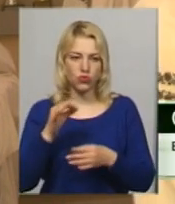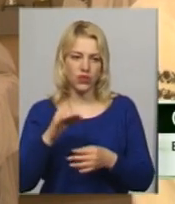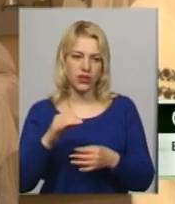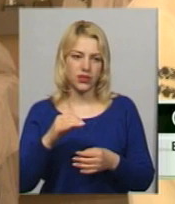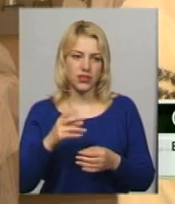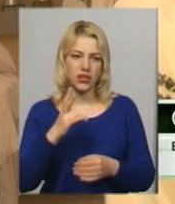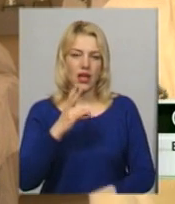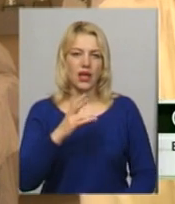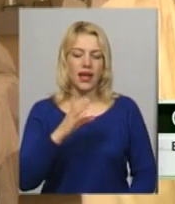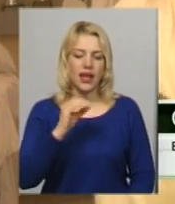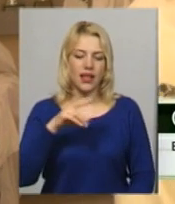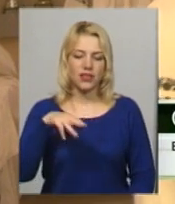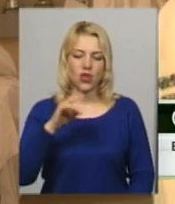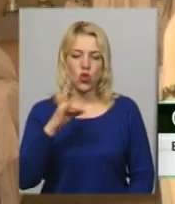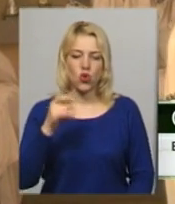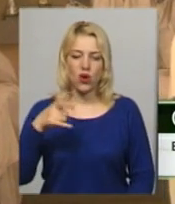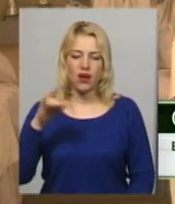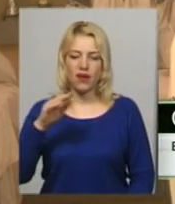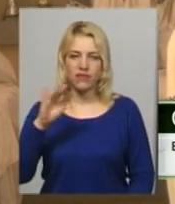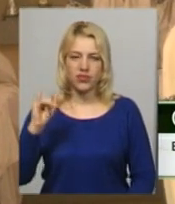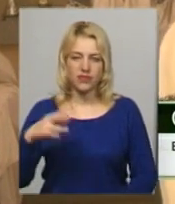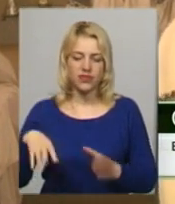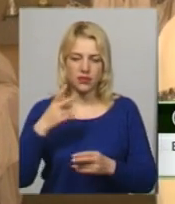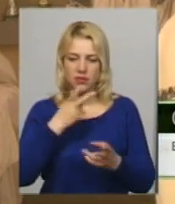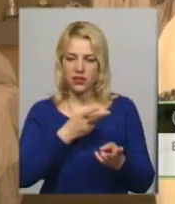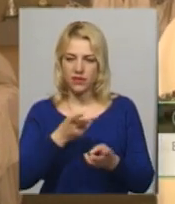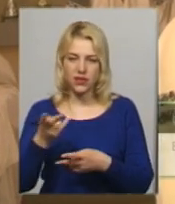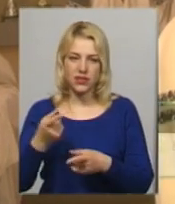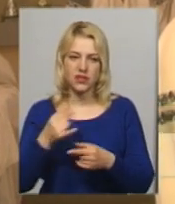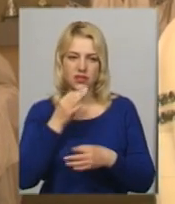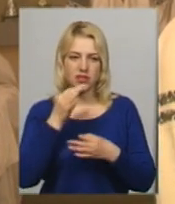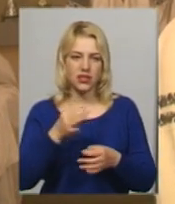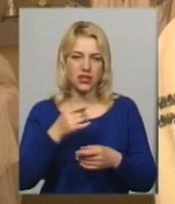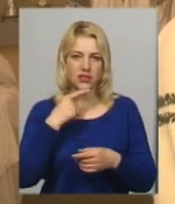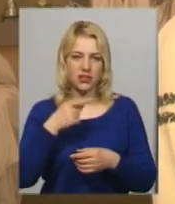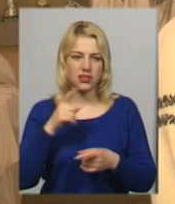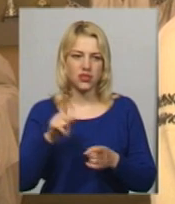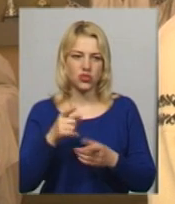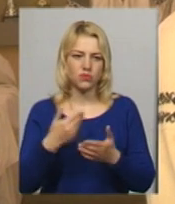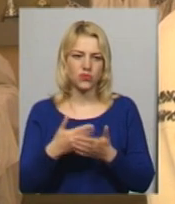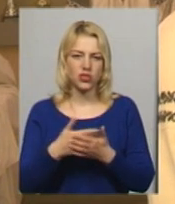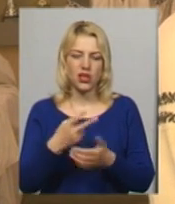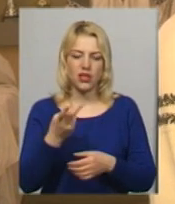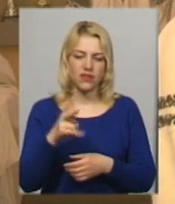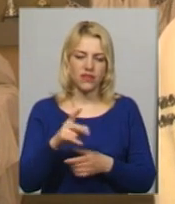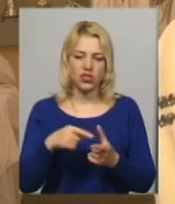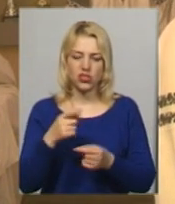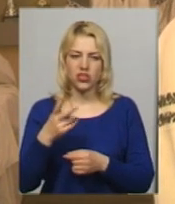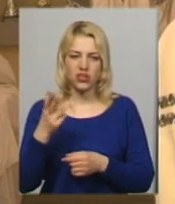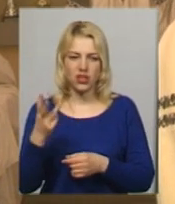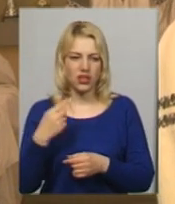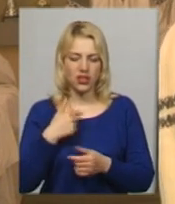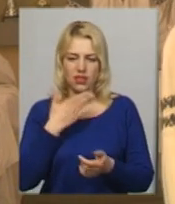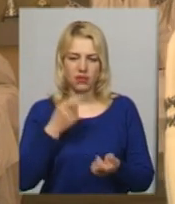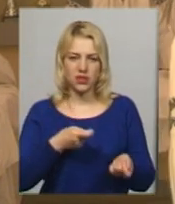етнографів. І ось всі вони передивилися і сказали, що в принципі, ну буквально тільки дві чи три, і я їх не